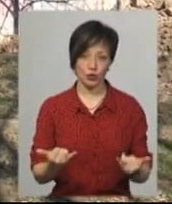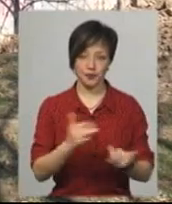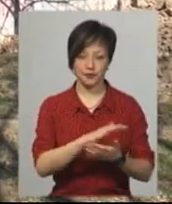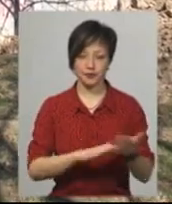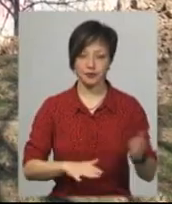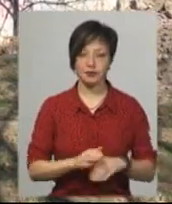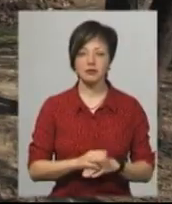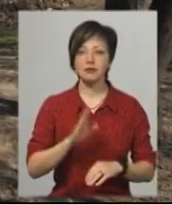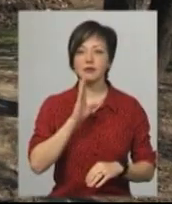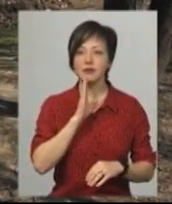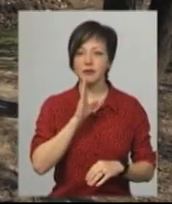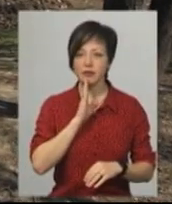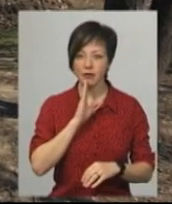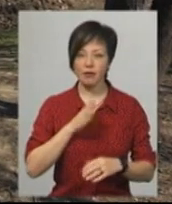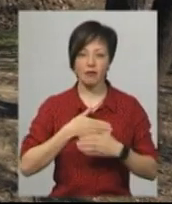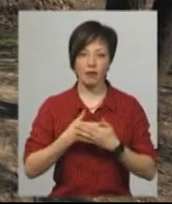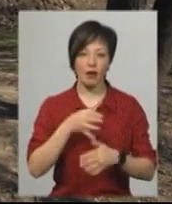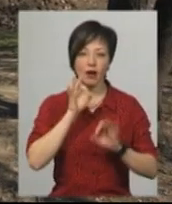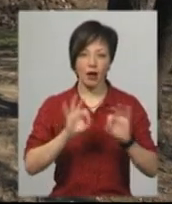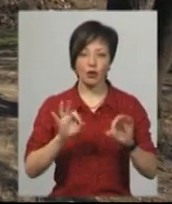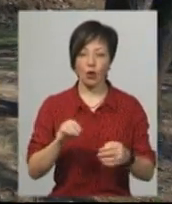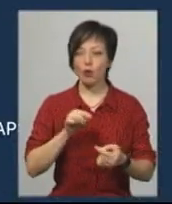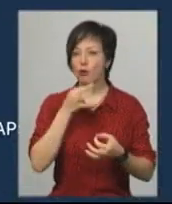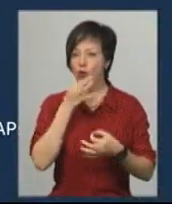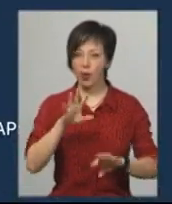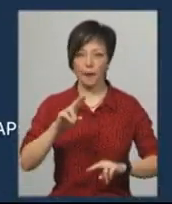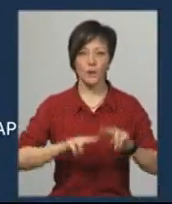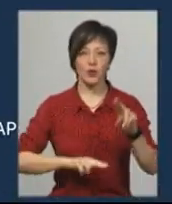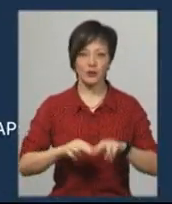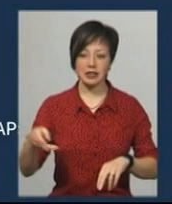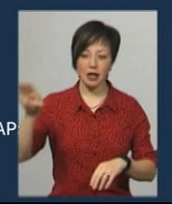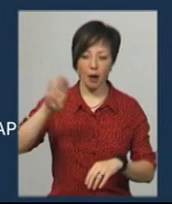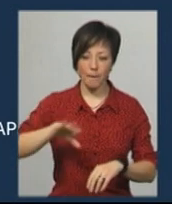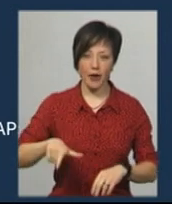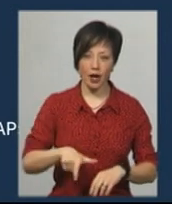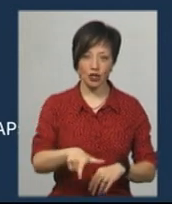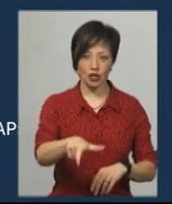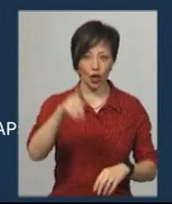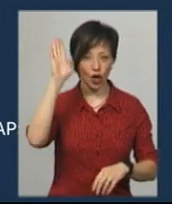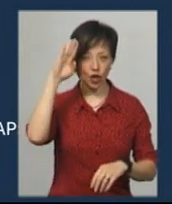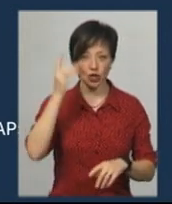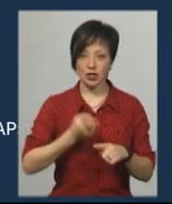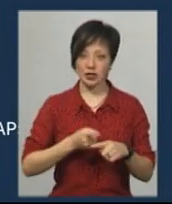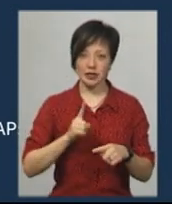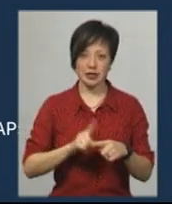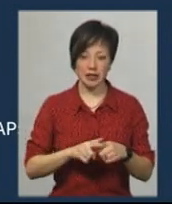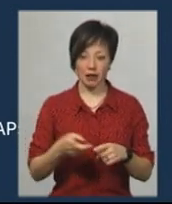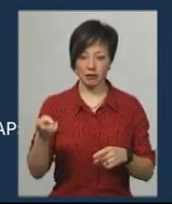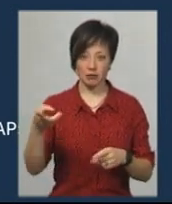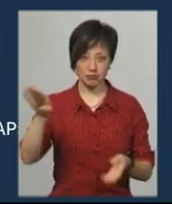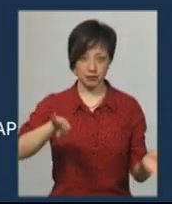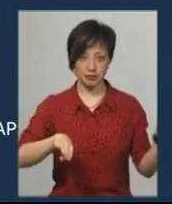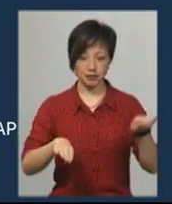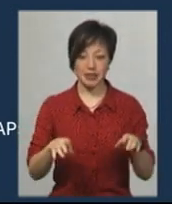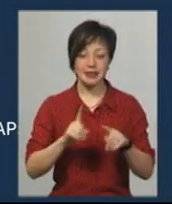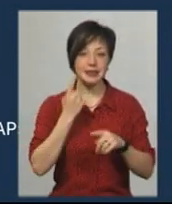каже, будь-яке будівництво на березі річки є сумнівним. Вся зона на двох берегах – це зелена зона. Слідове